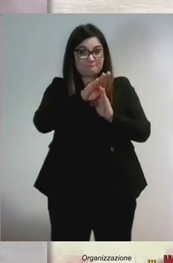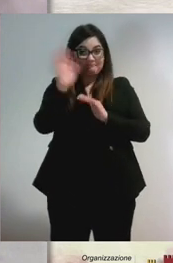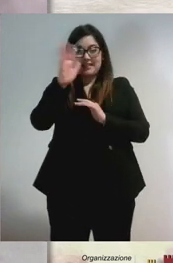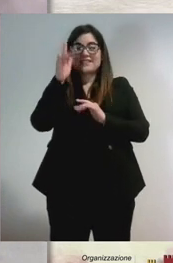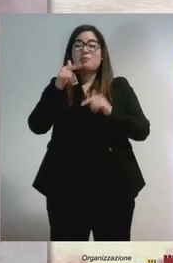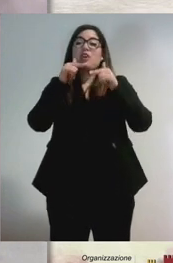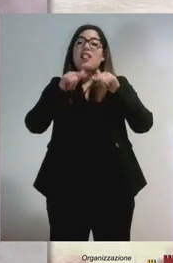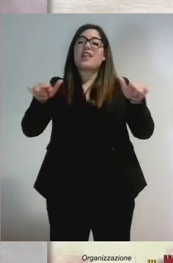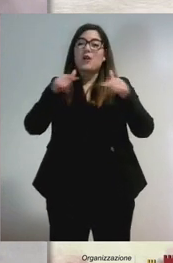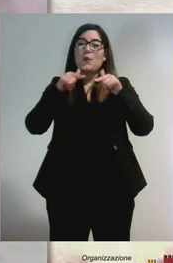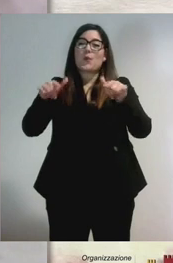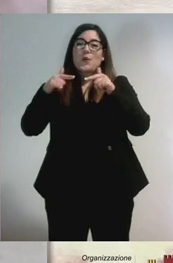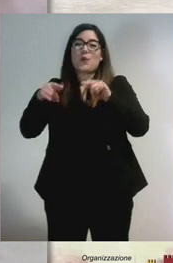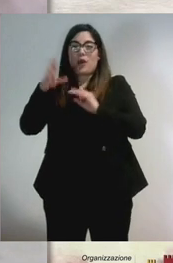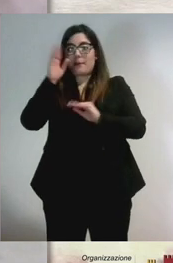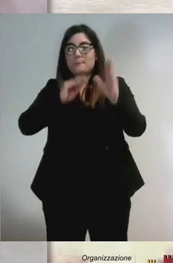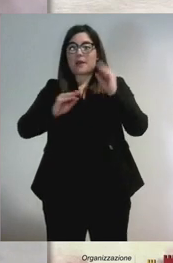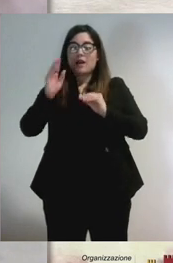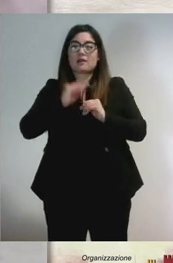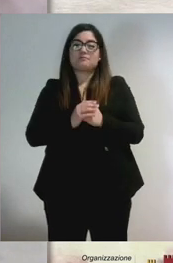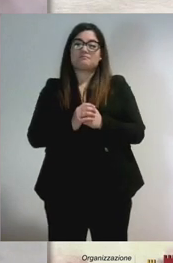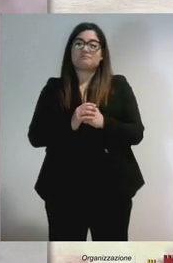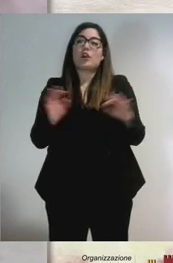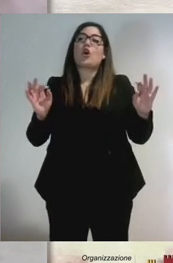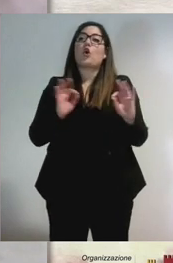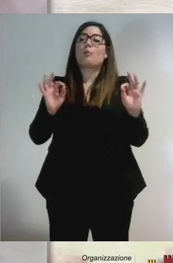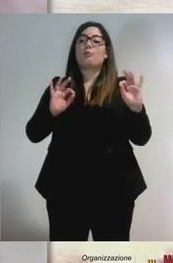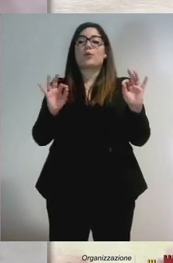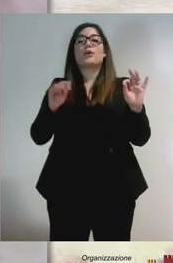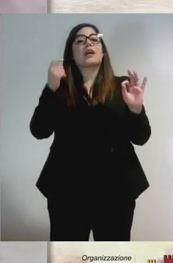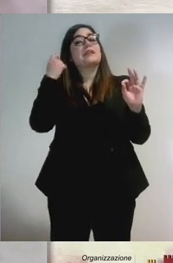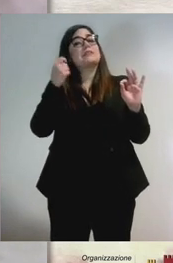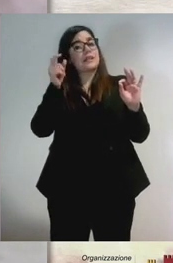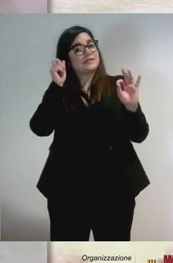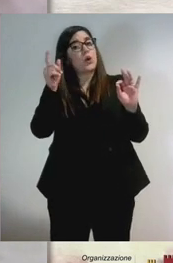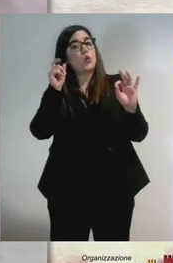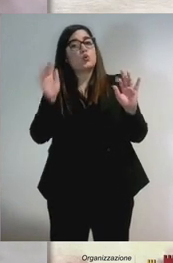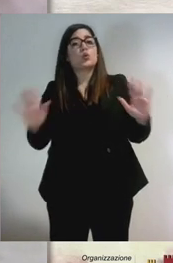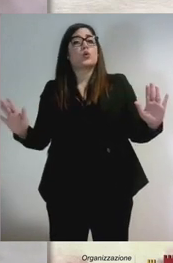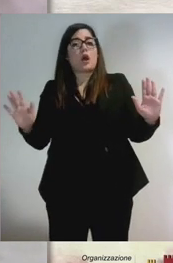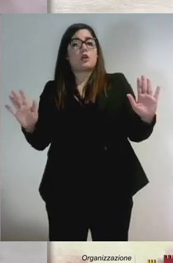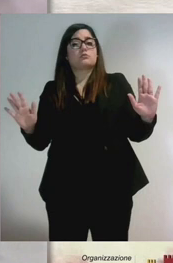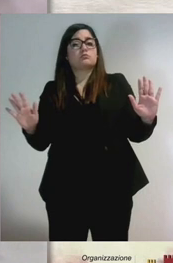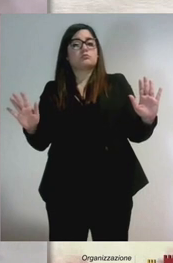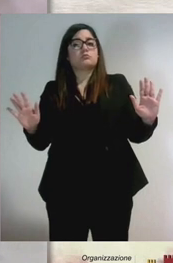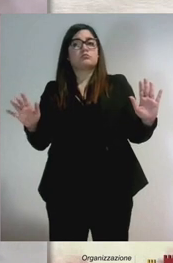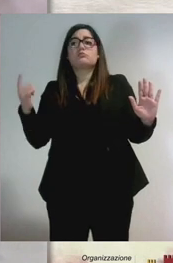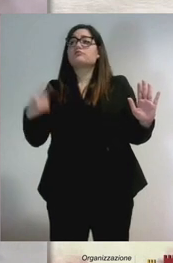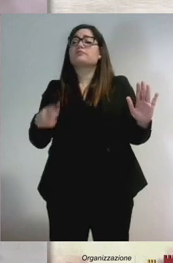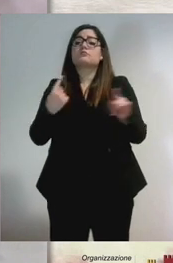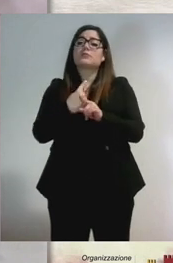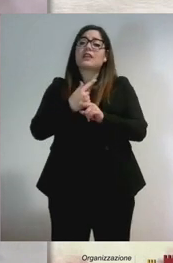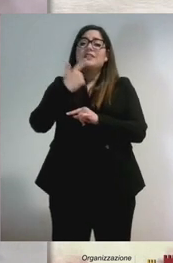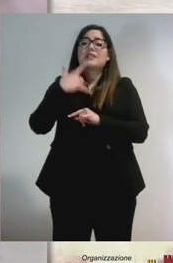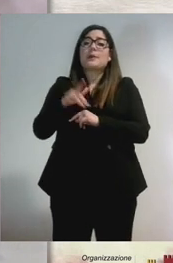I giovani sono interessati alla cultura anche. E dobbiamo sapere che questo Paese avrà un